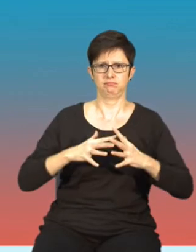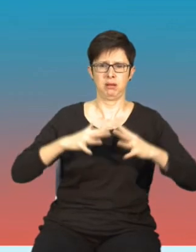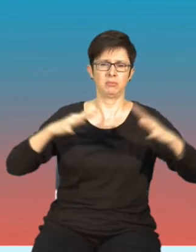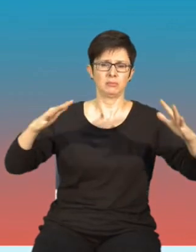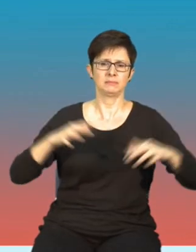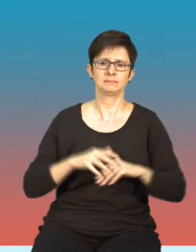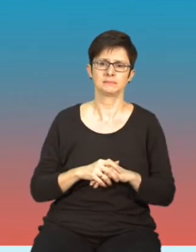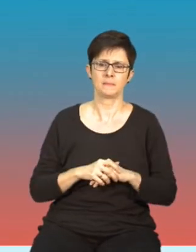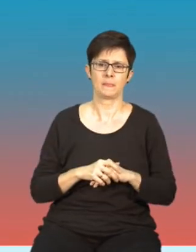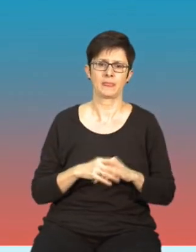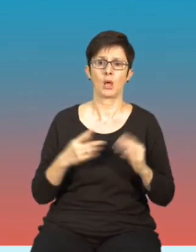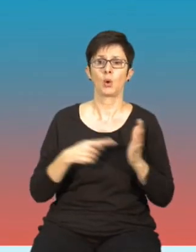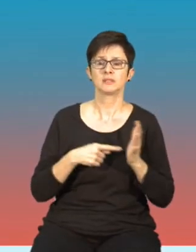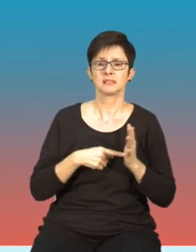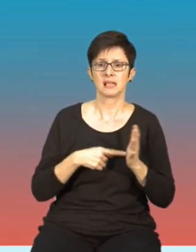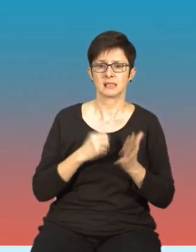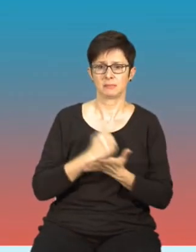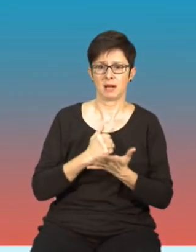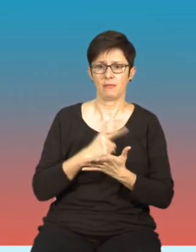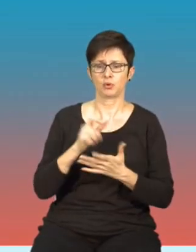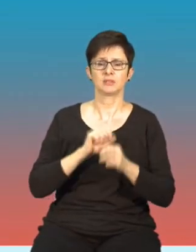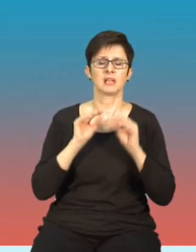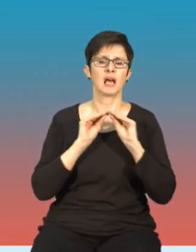Ostatni aspekt jest to edukacja.